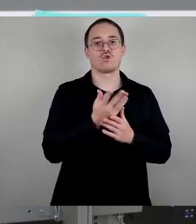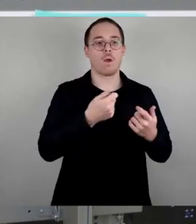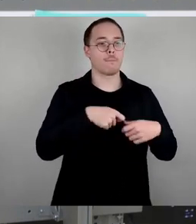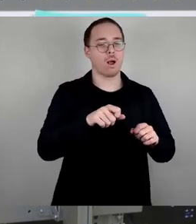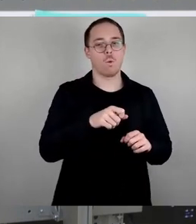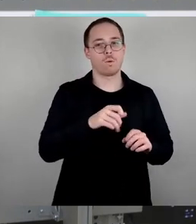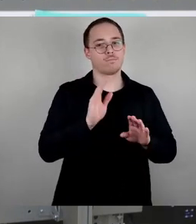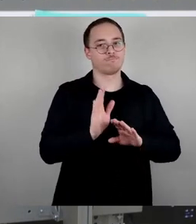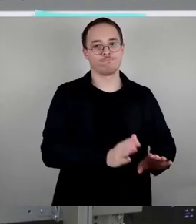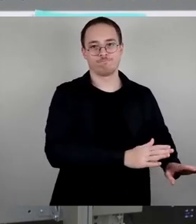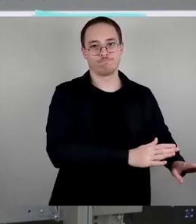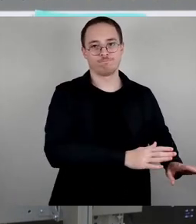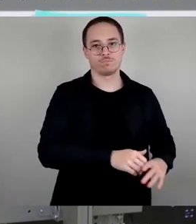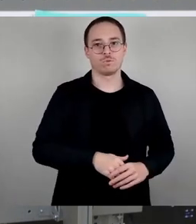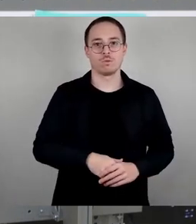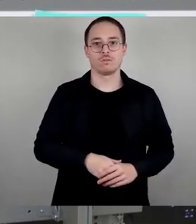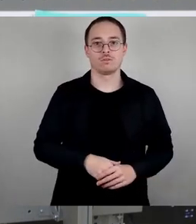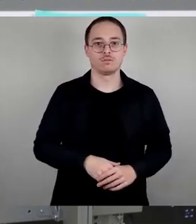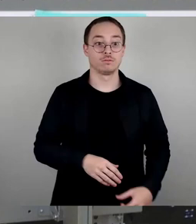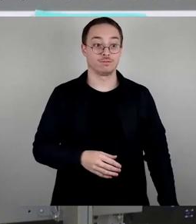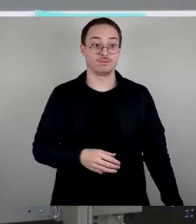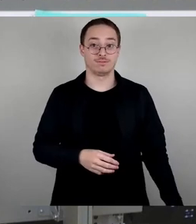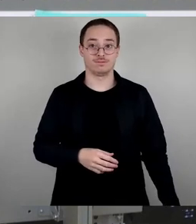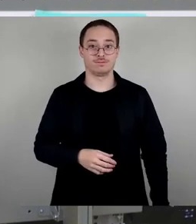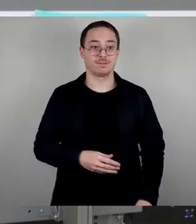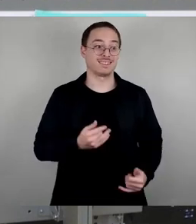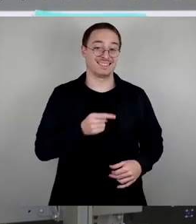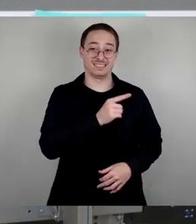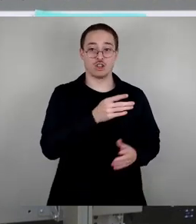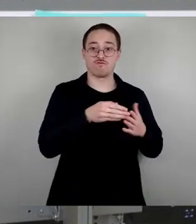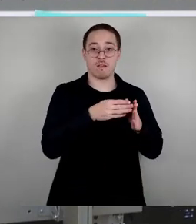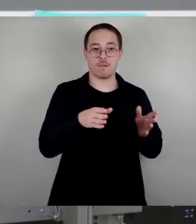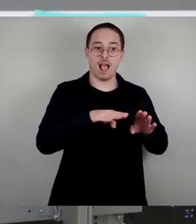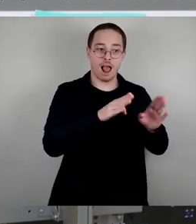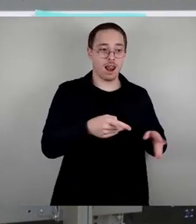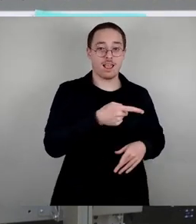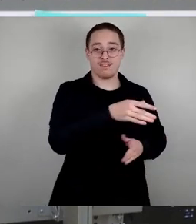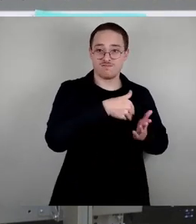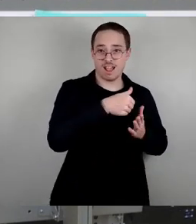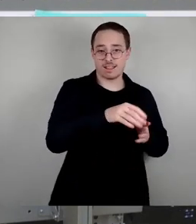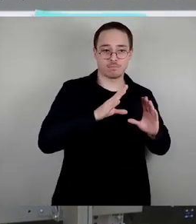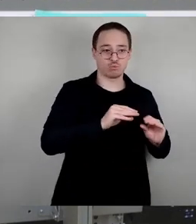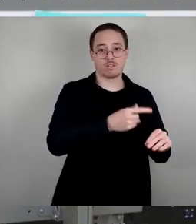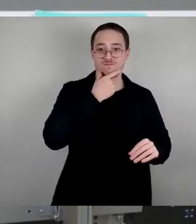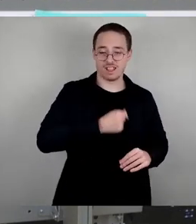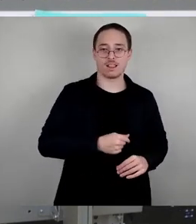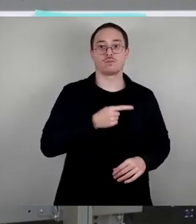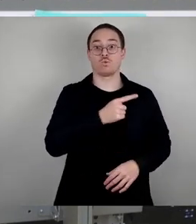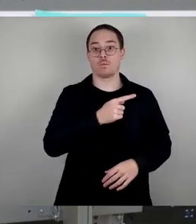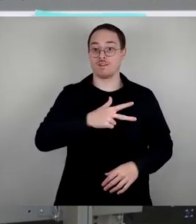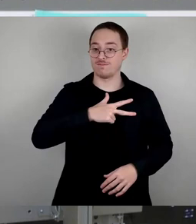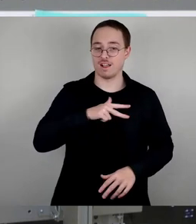unumgänglich, die Schwimmhalle weiter zu betreiben. Wäre der Verwaltung daran gelegen, einen Ersatzneubau zu erstellen,